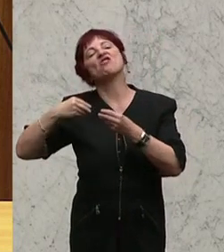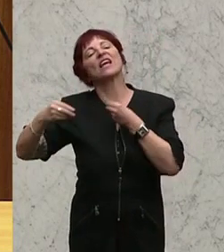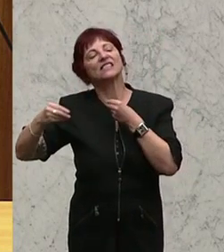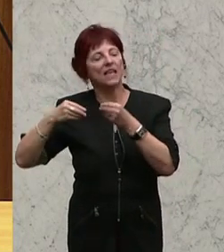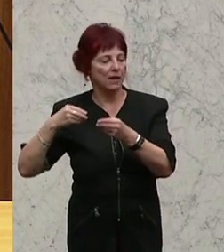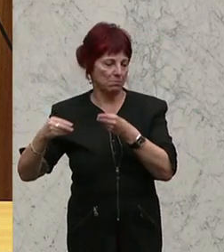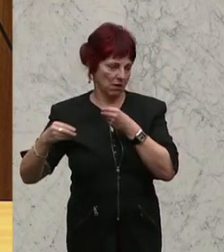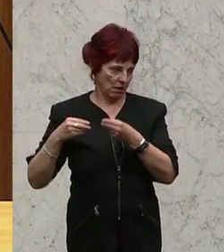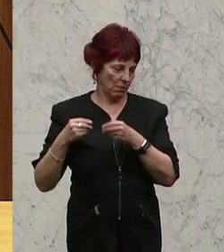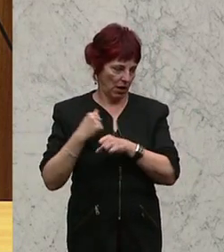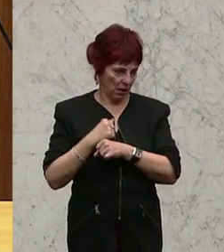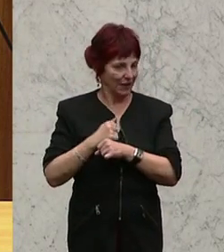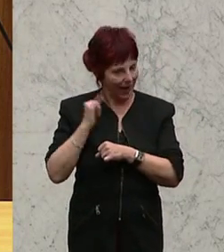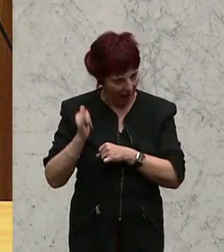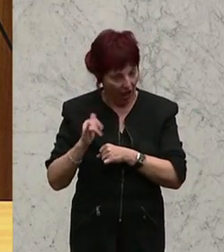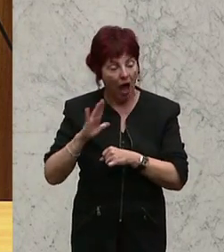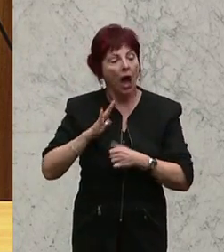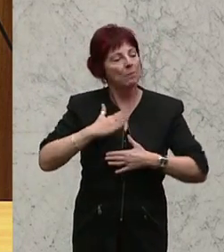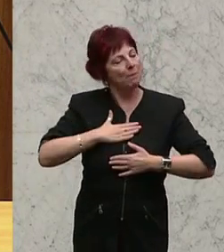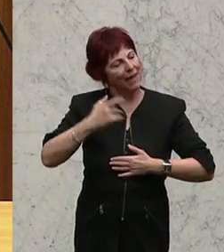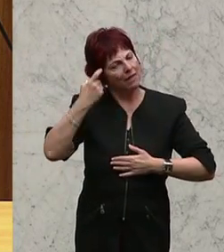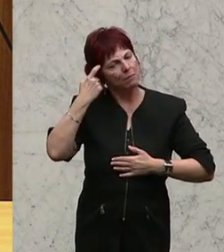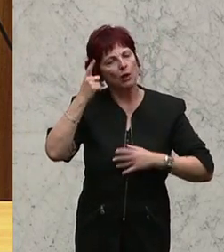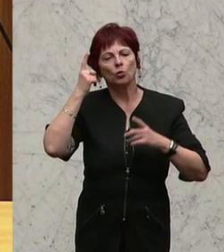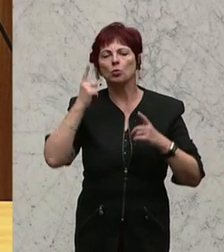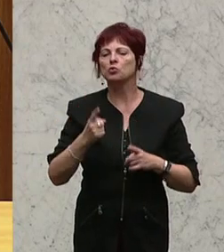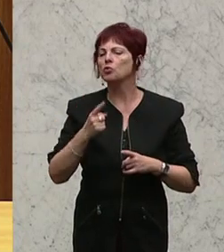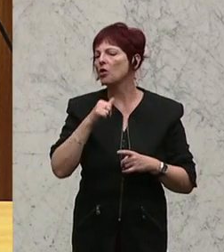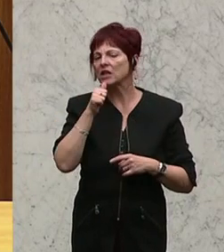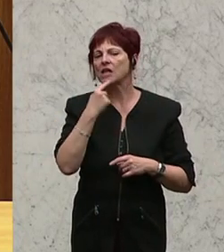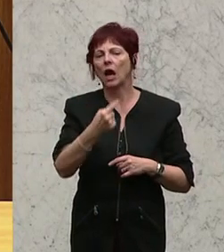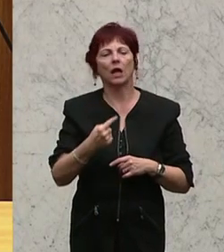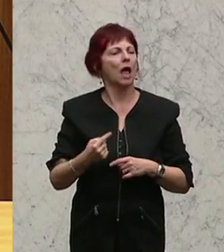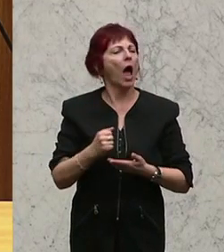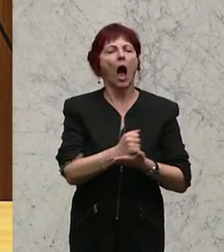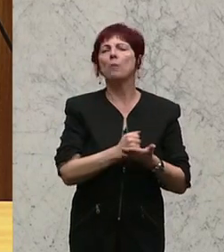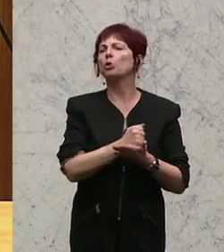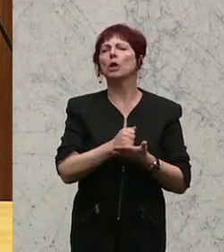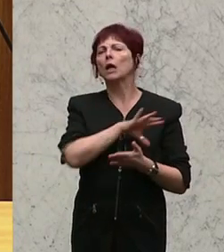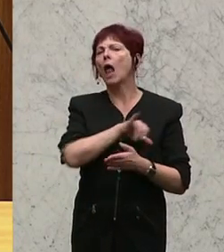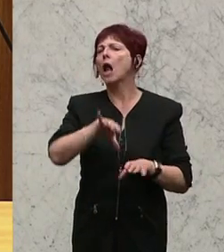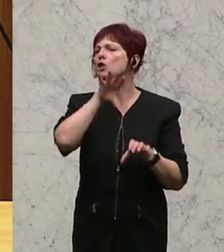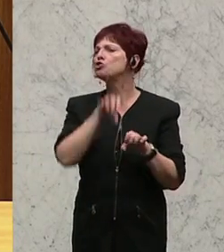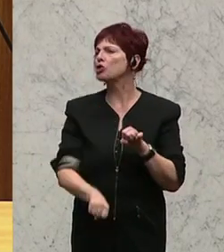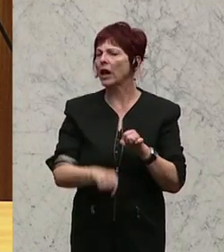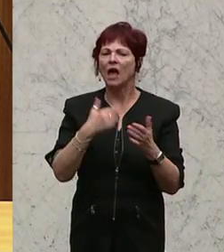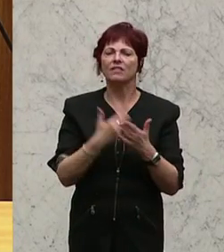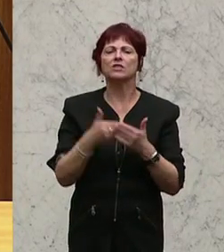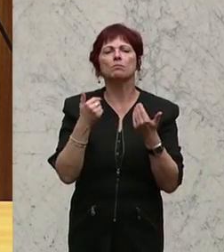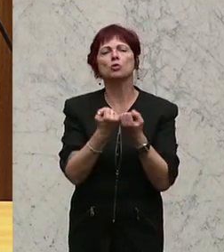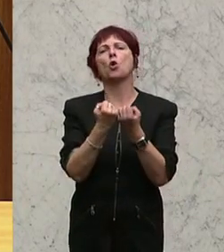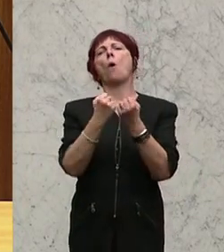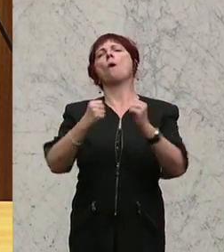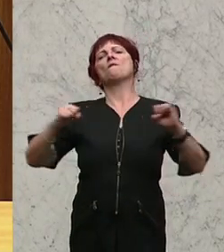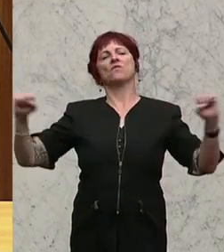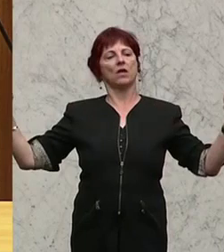kann. Ich halte aber nichts davon zu sagen, da gibt es jetzt für die Apotheken so strenge Bestimmungen und da sollte man alles öffnen. Die Gesamtliberalisierung